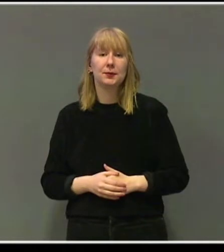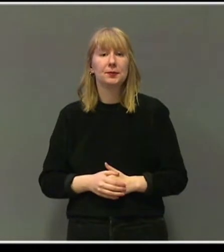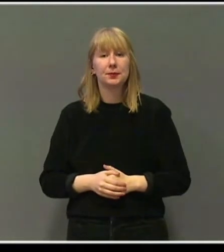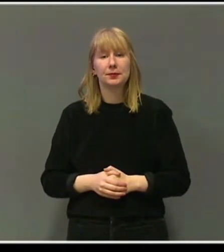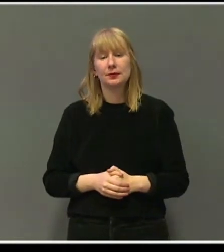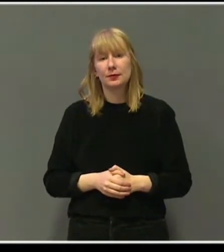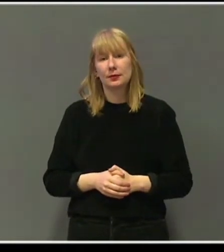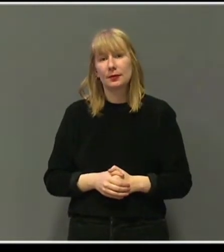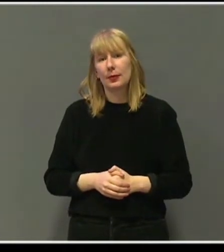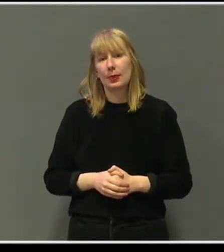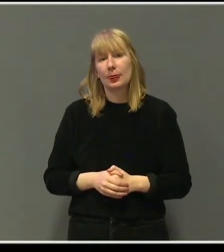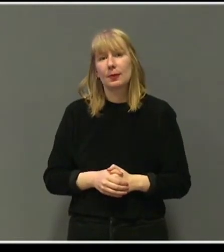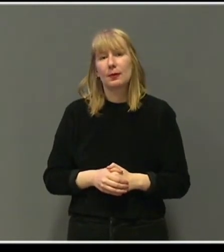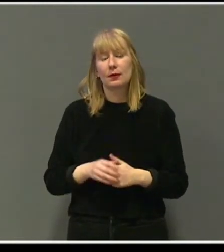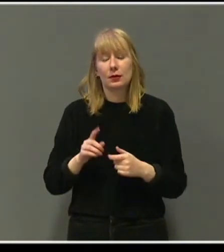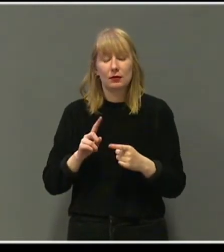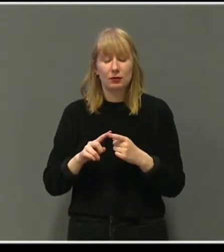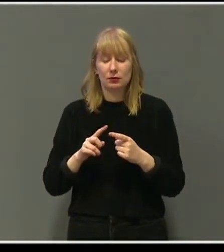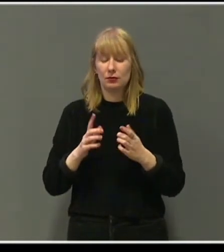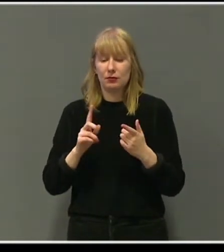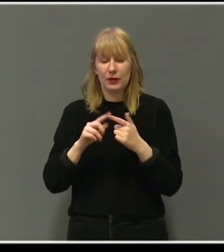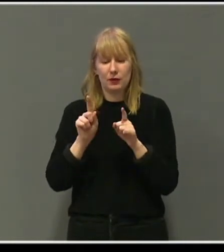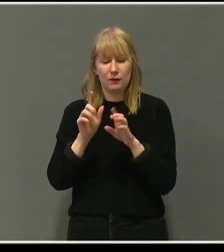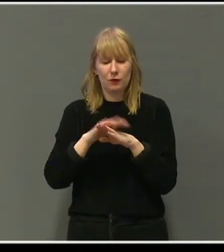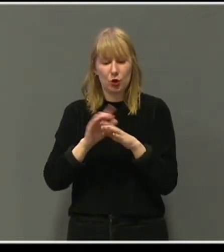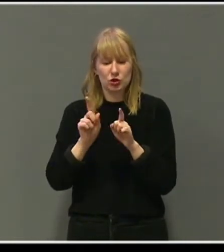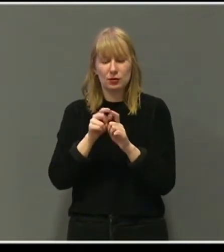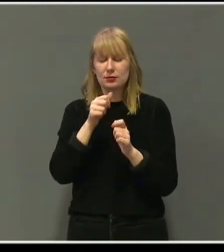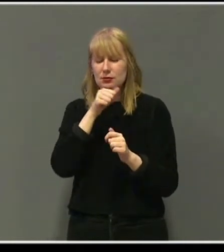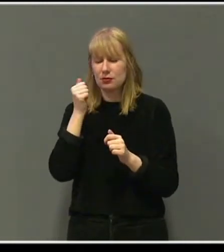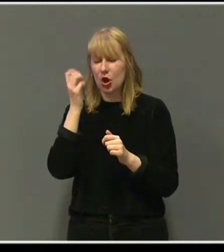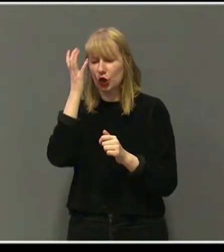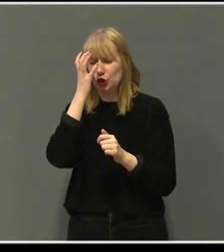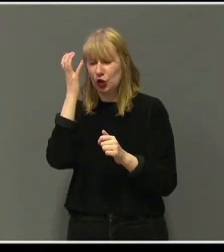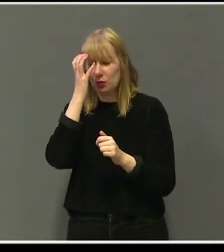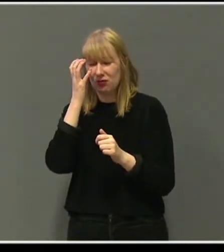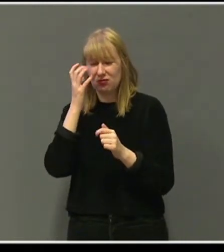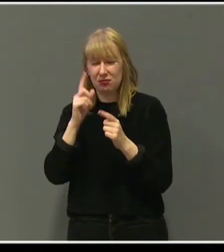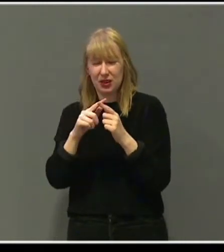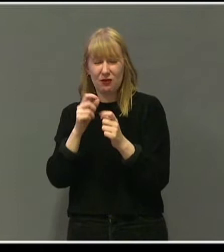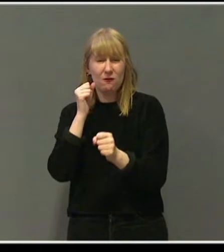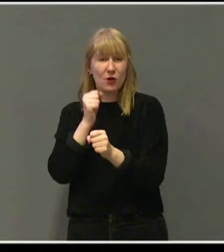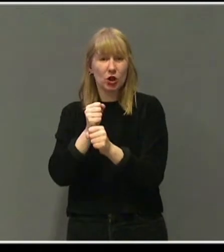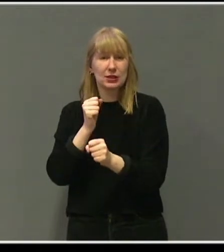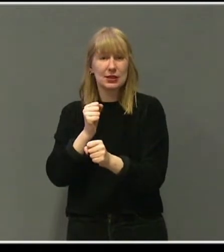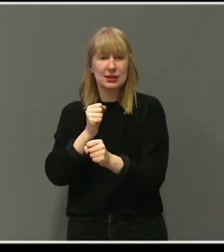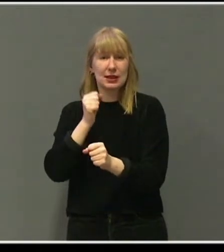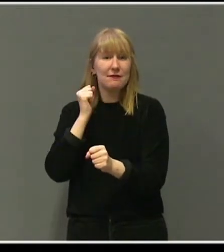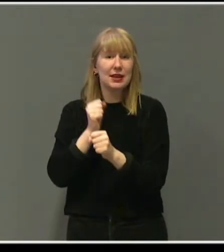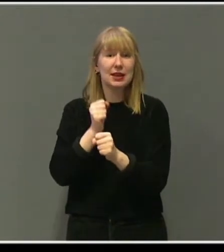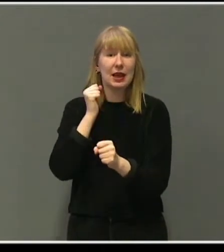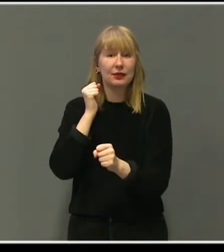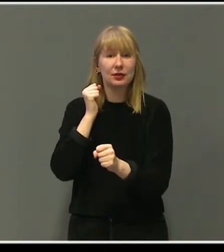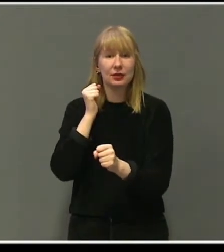Dette var bare en forferdelig drøm. Det var det selvfølgelig ikke. Det var ingen drøm. Det hjalp ikke å klippe seg i armen.